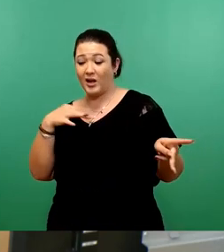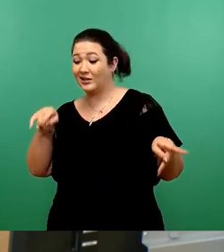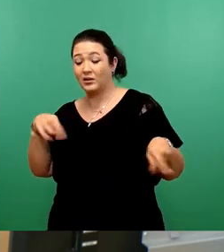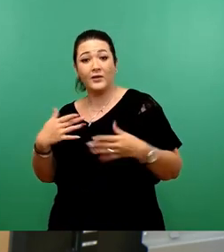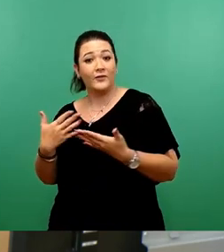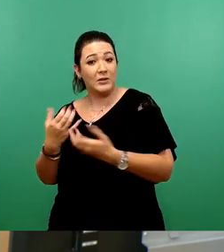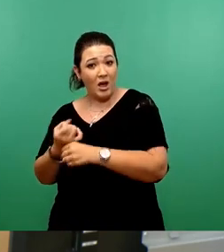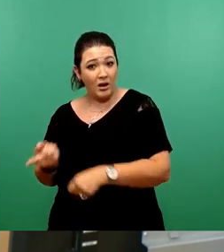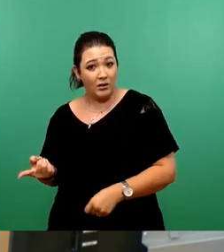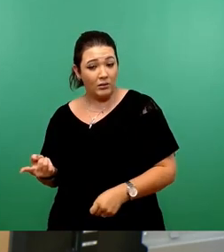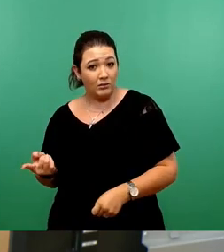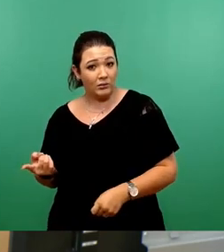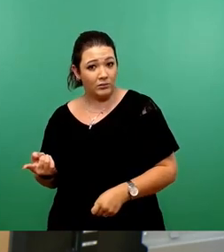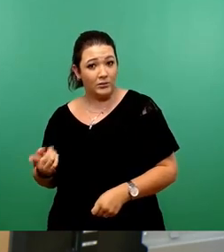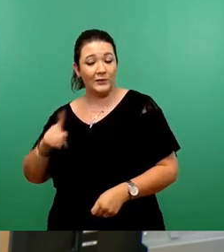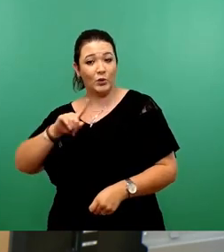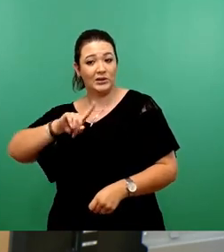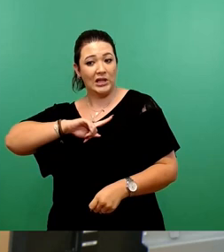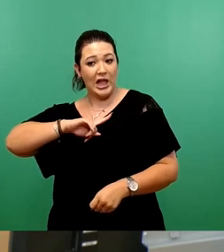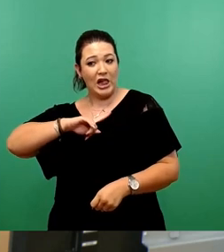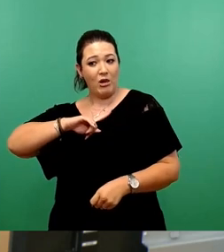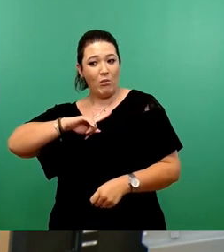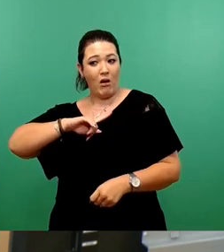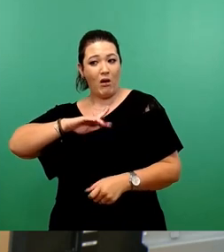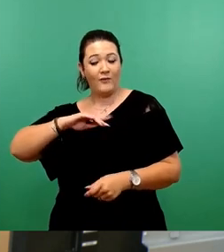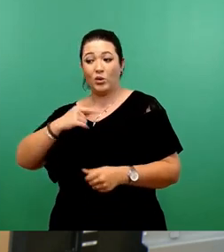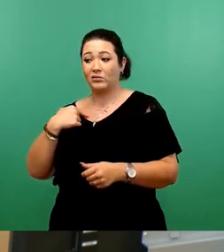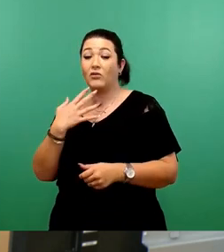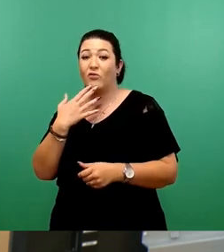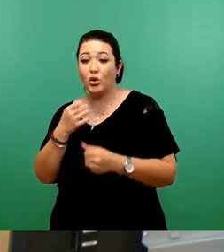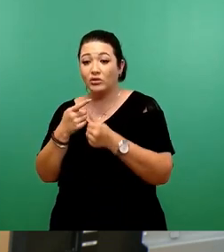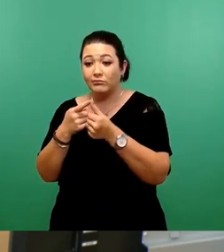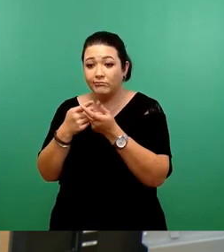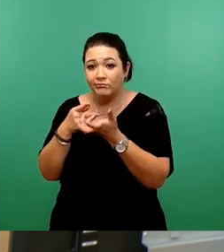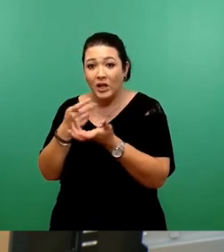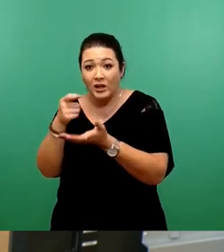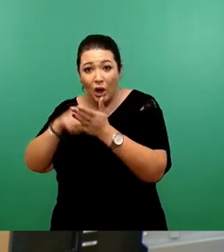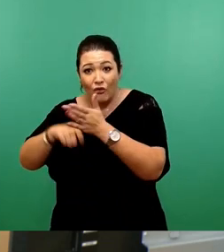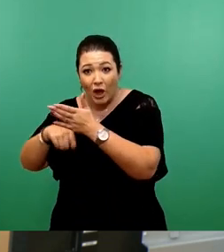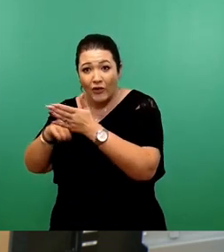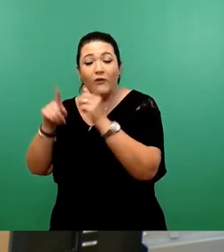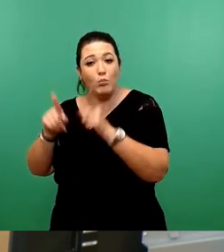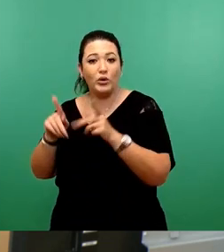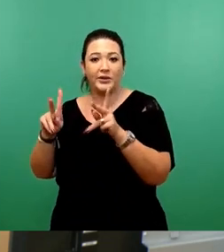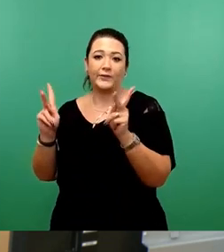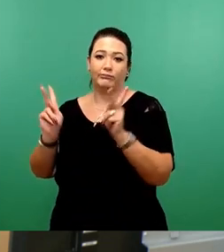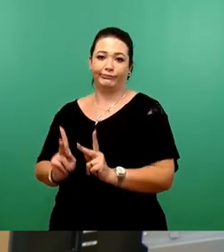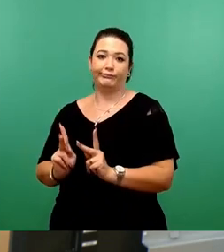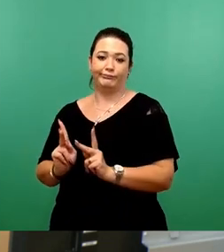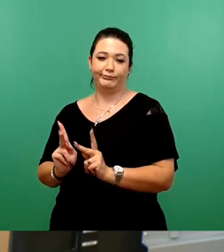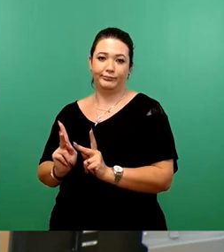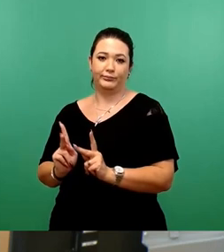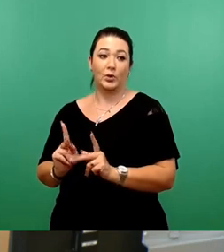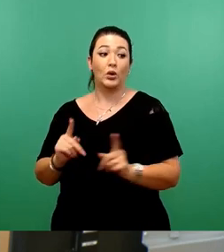das zurückschrauben, was man sich eigentlich leisten will. Wir müssten ja jetzt sagen, ein verantwortungsbewusster Stadtrat würde sagen,